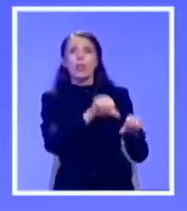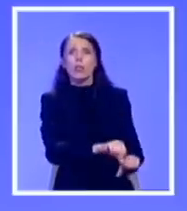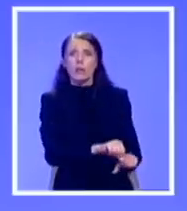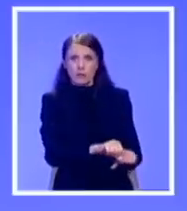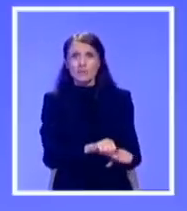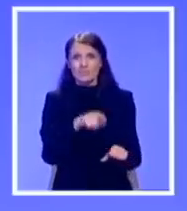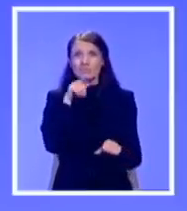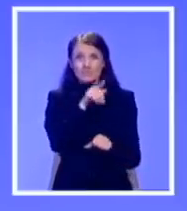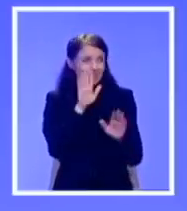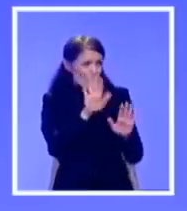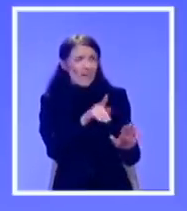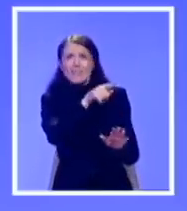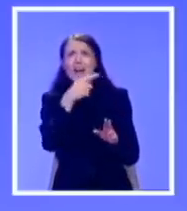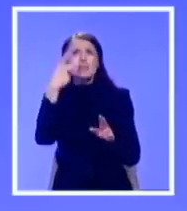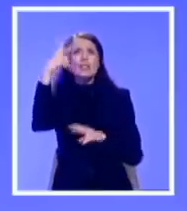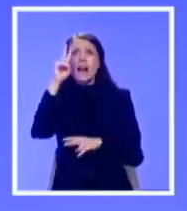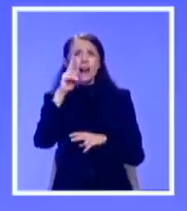katastrofalnoj spoljnoj politici režima,